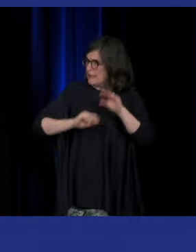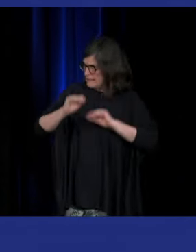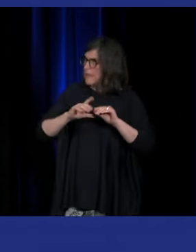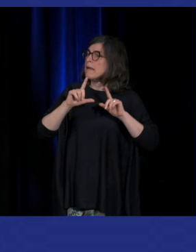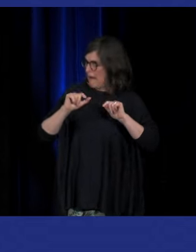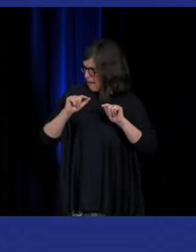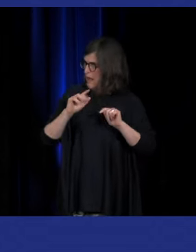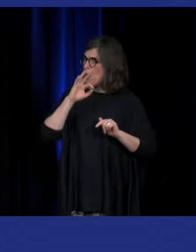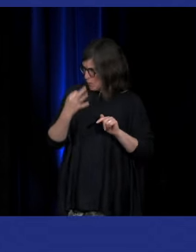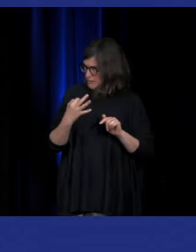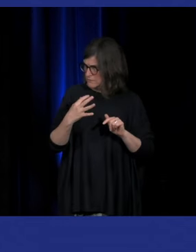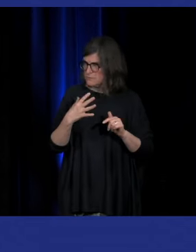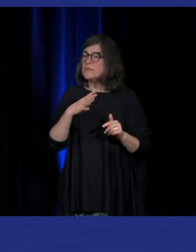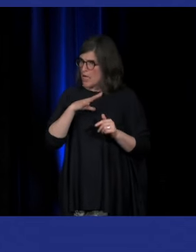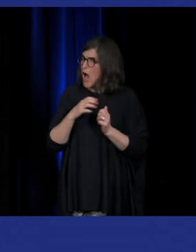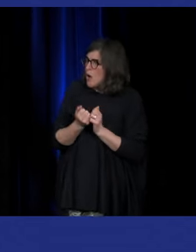il y a plusieurs